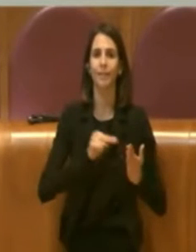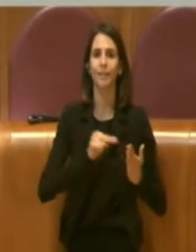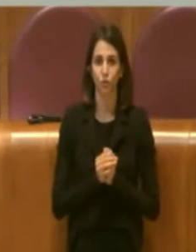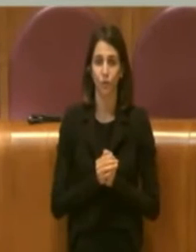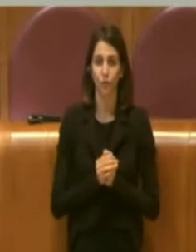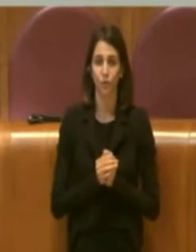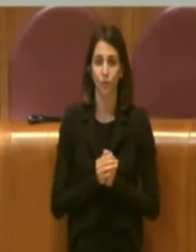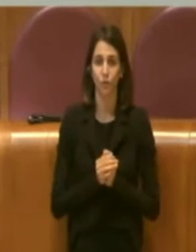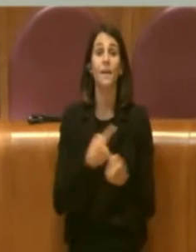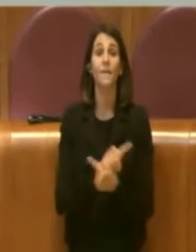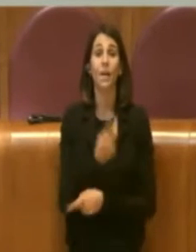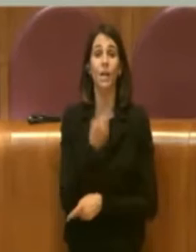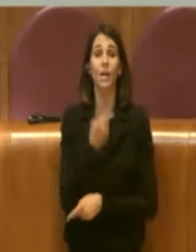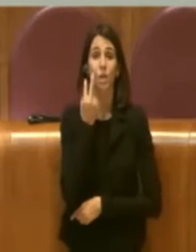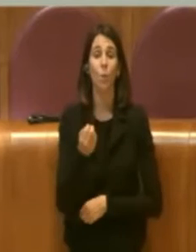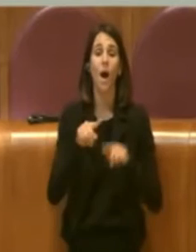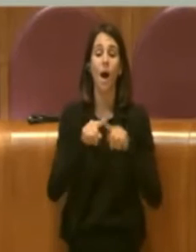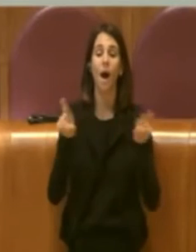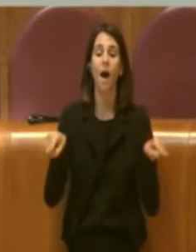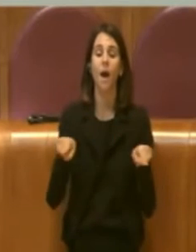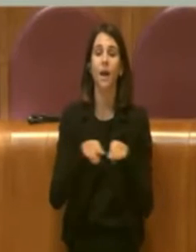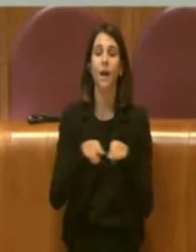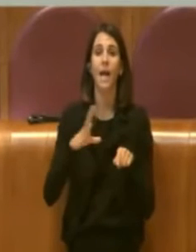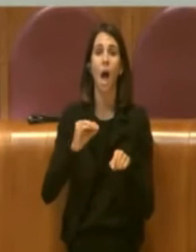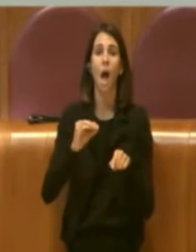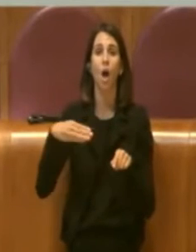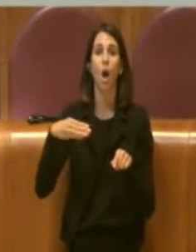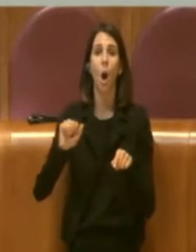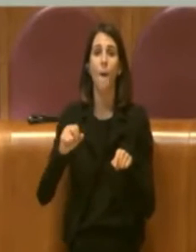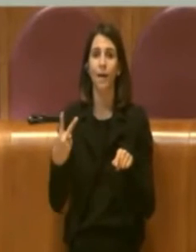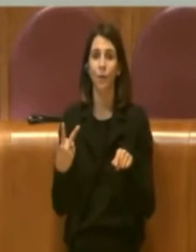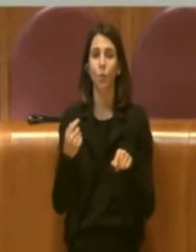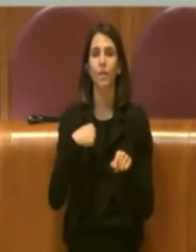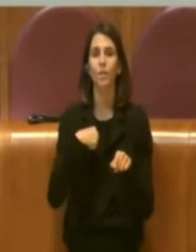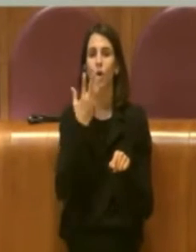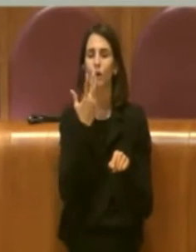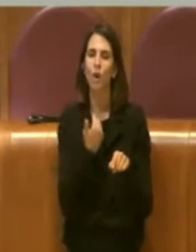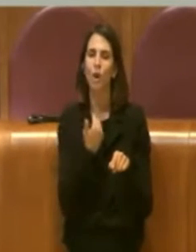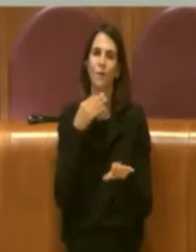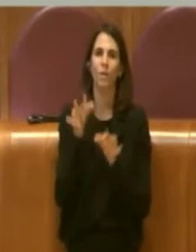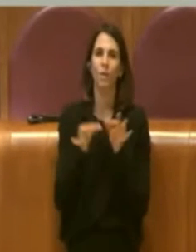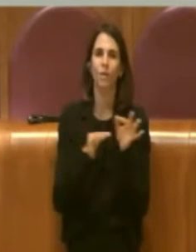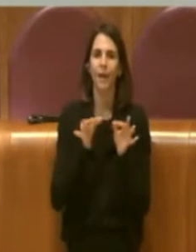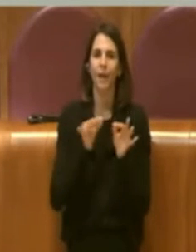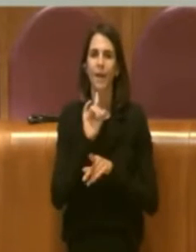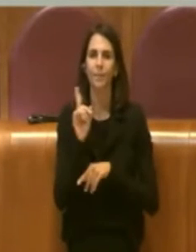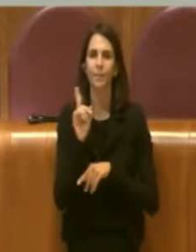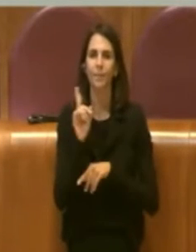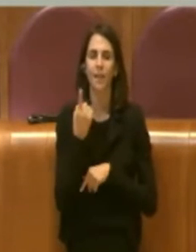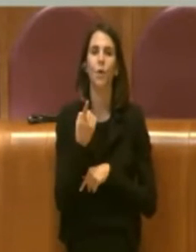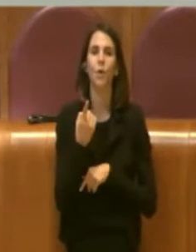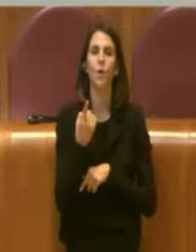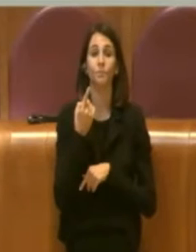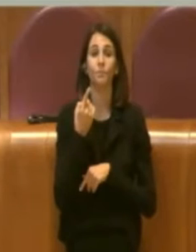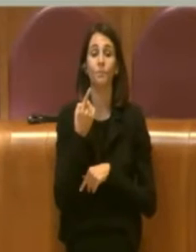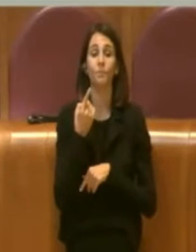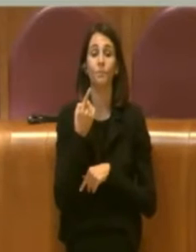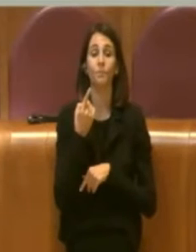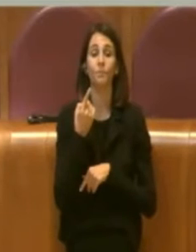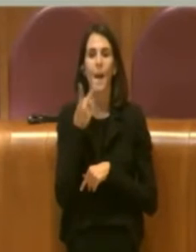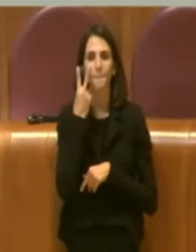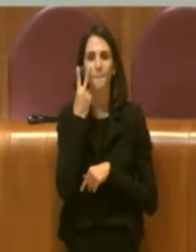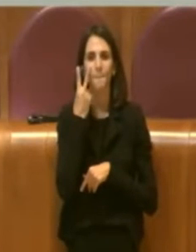quanto si voleva intendere nello specifico articolo che quindi prevede la